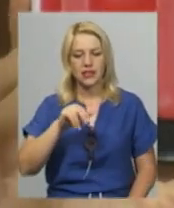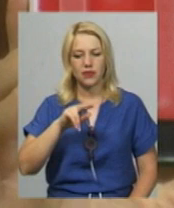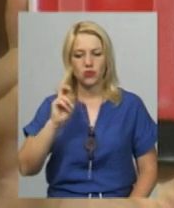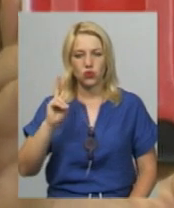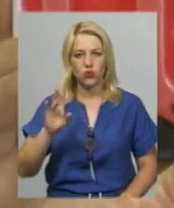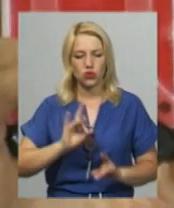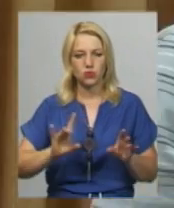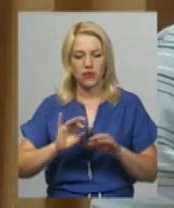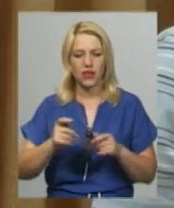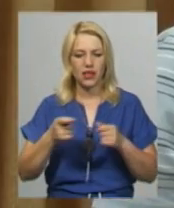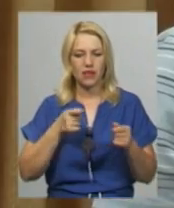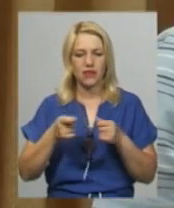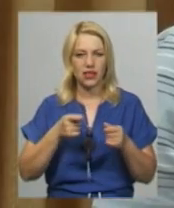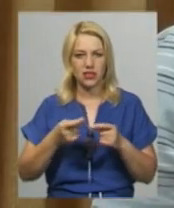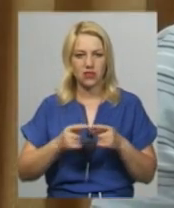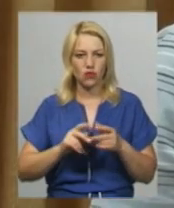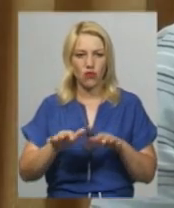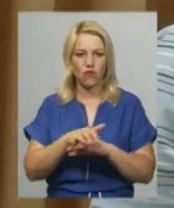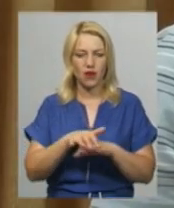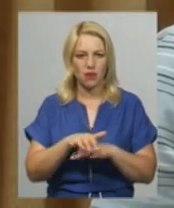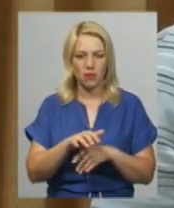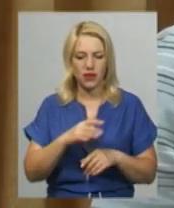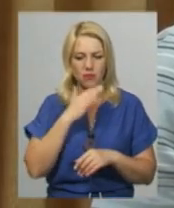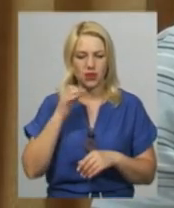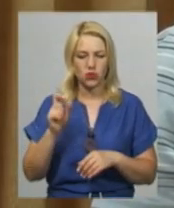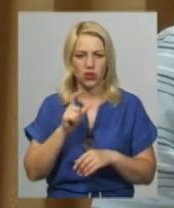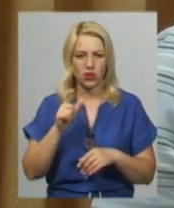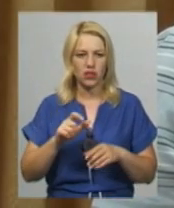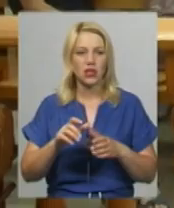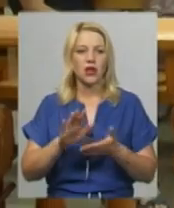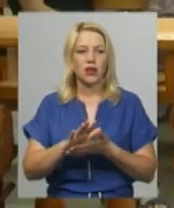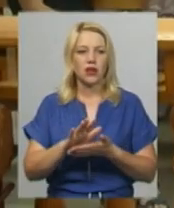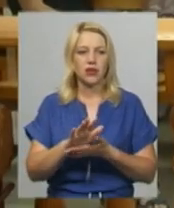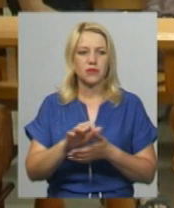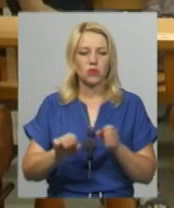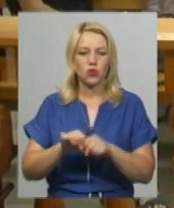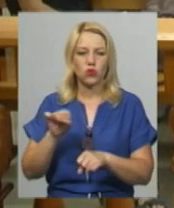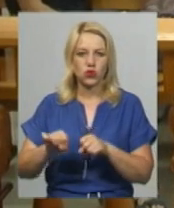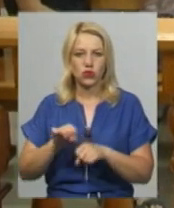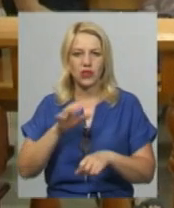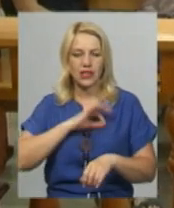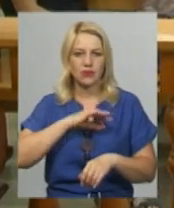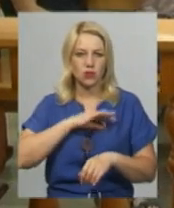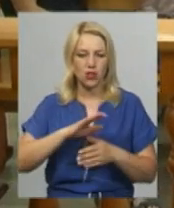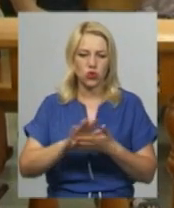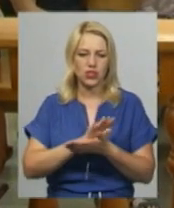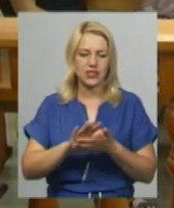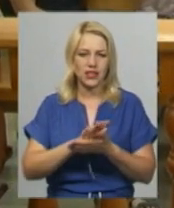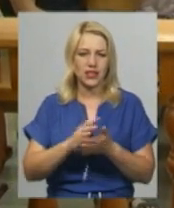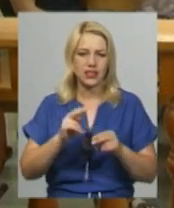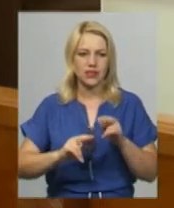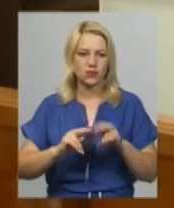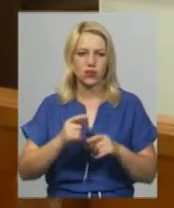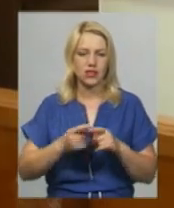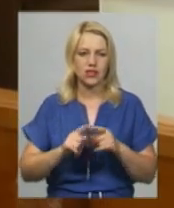картонно-паперової фабрики неодноразово порушувало правило експлуатації учасних споруд. Не дотримувалось умов спеціального водокористування,